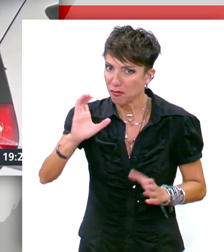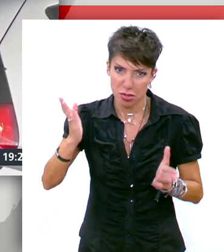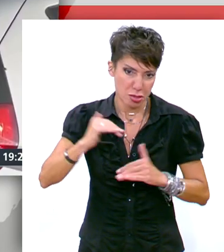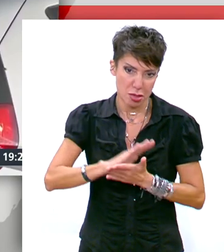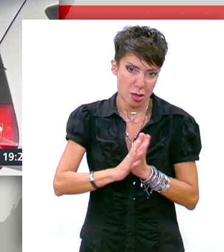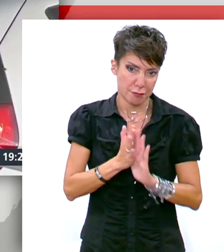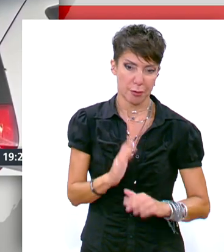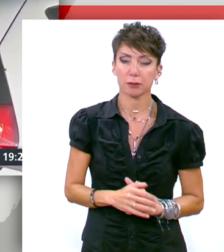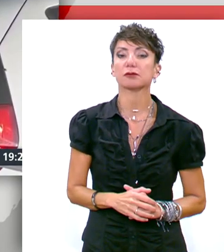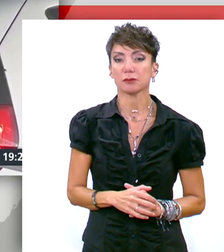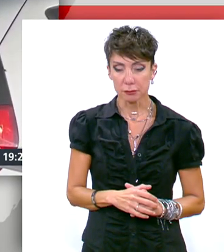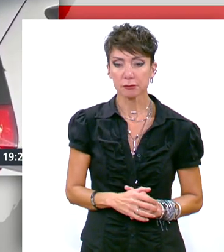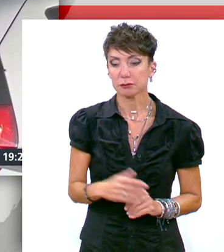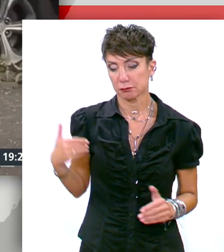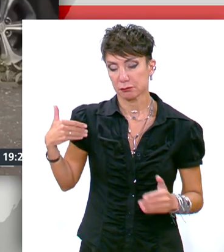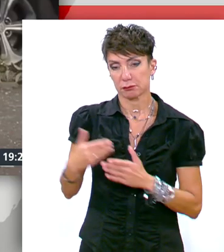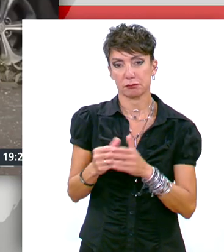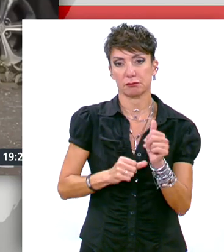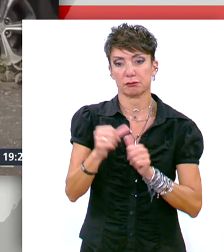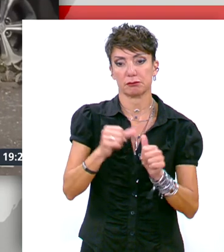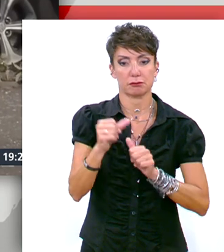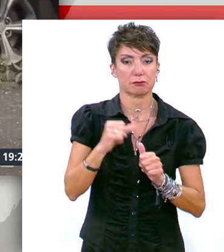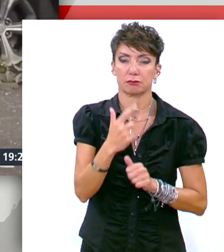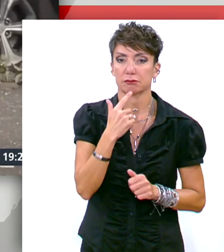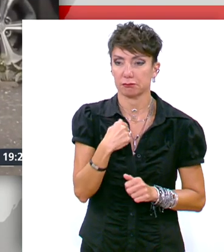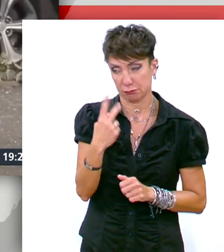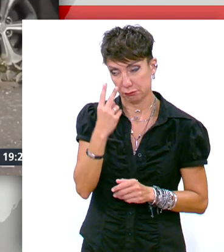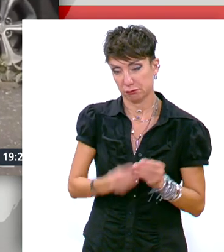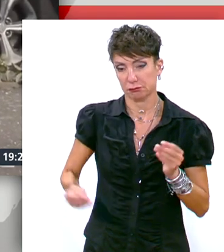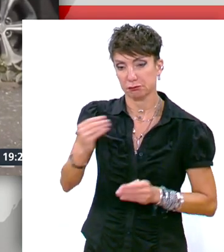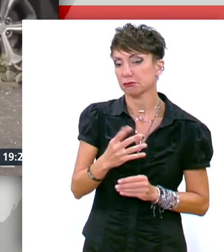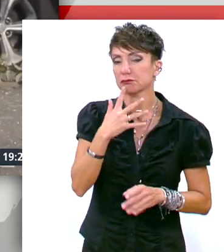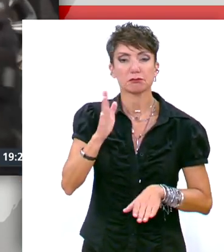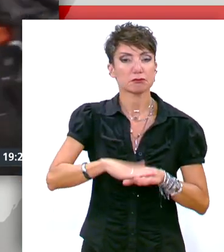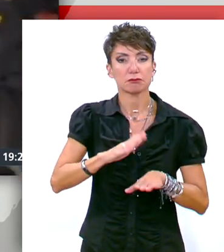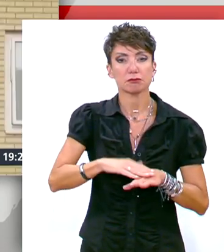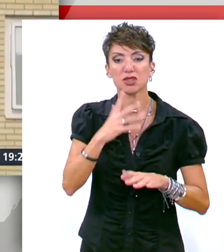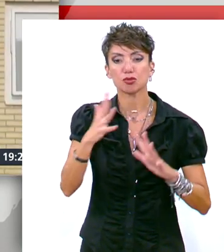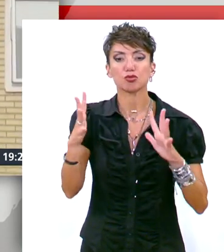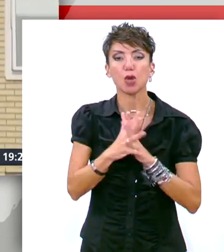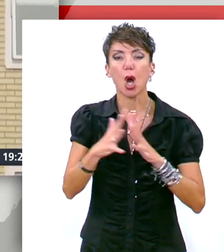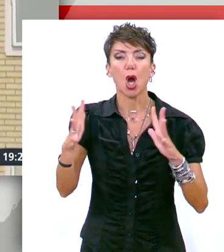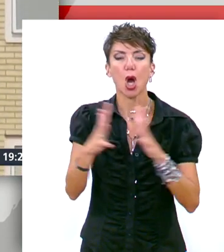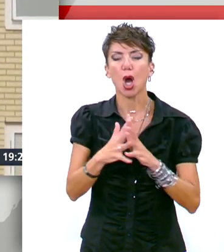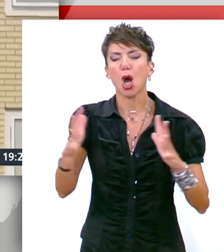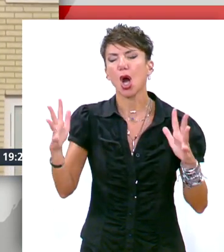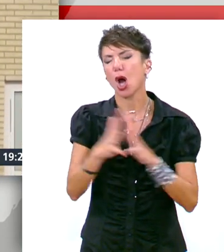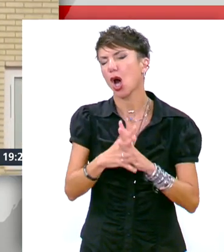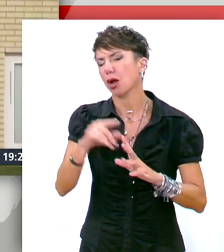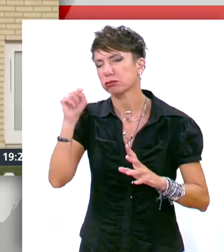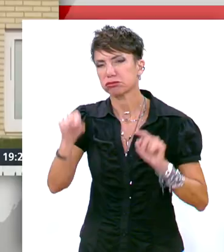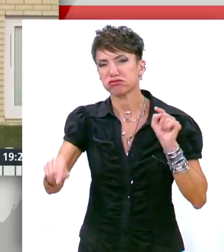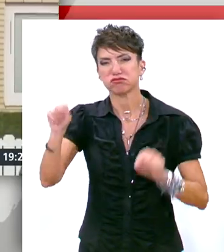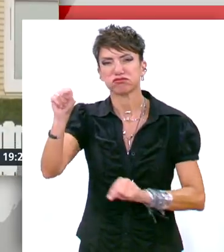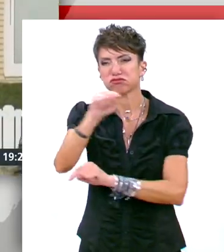Η βία κλιμακώθηκε τους τελευταίους μήνες σύμφωνα με την αστυνομία εξαιτίας του πολέμου που είχε ξεσπάσει σε μία από